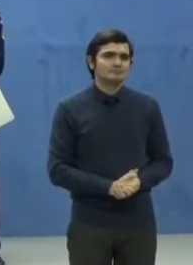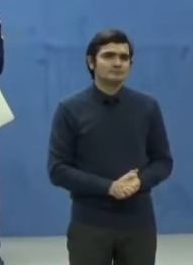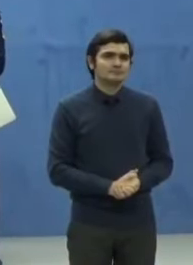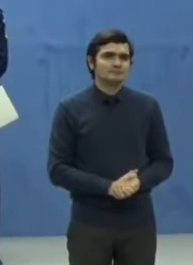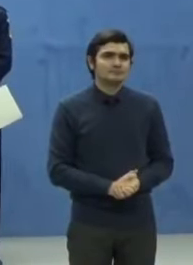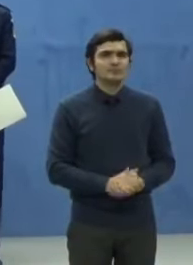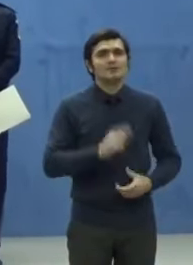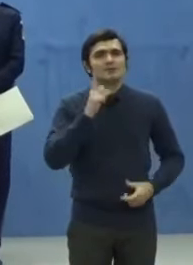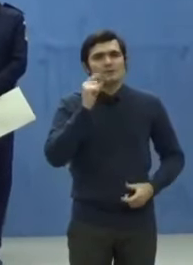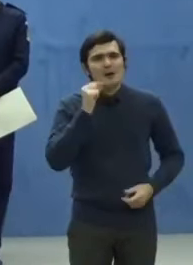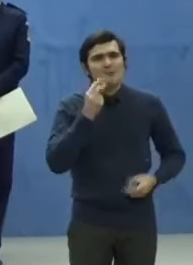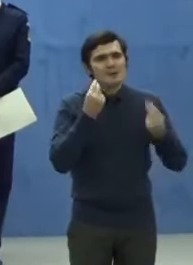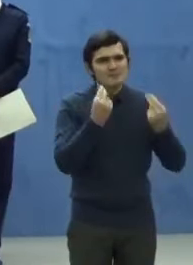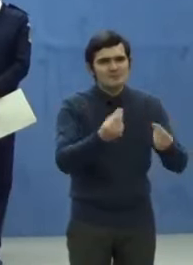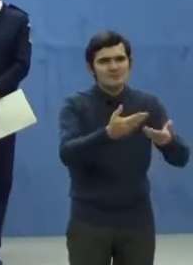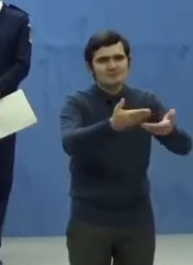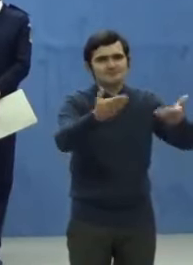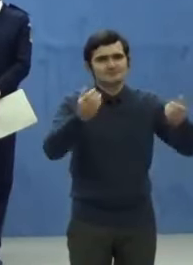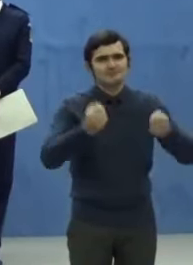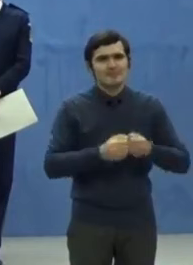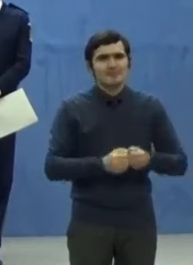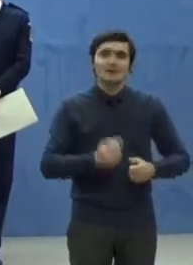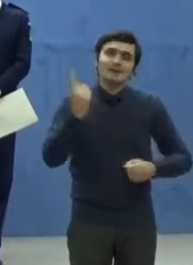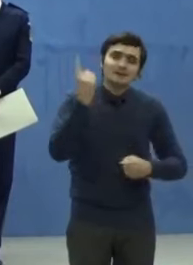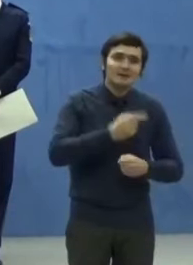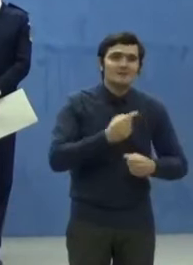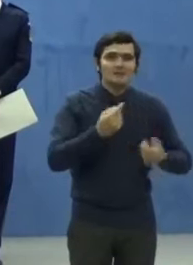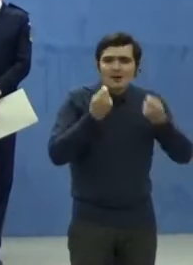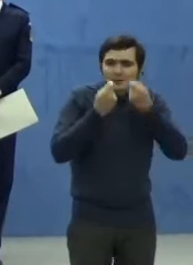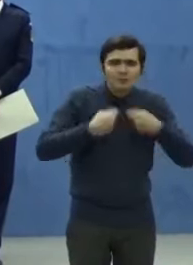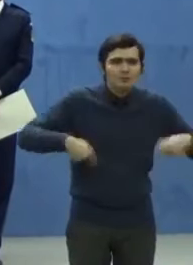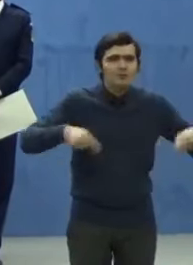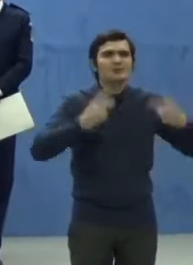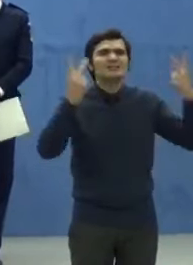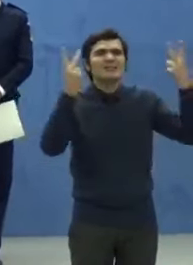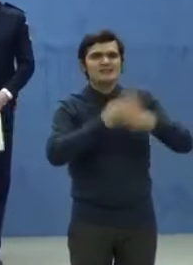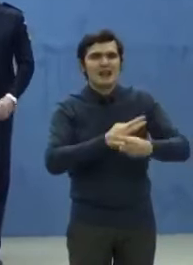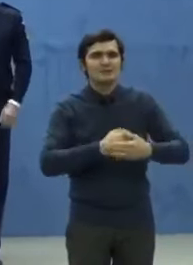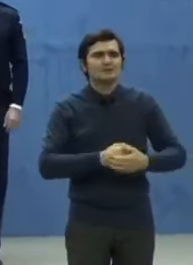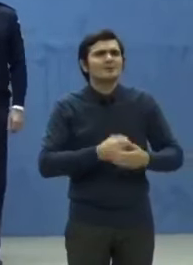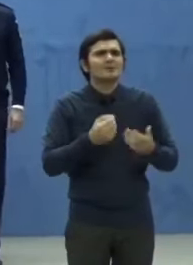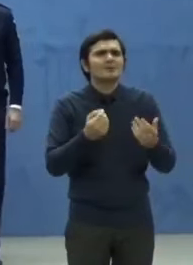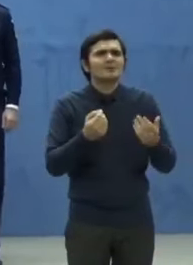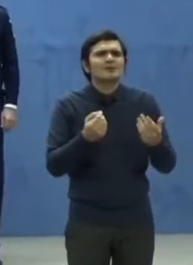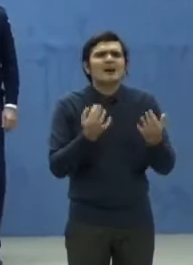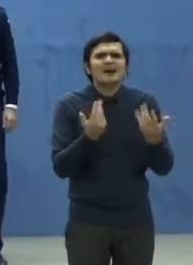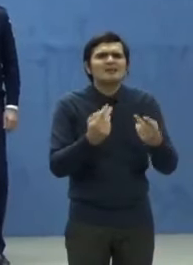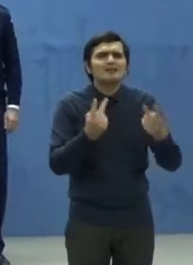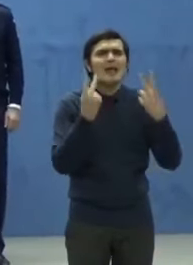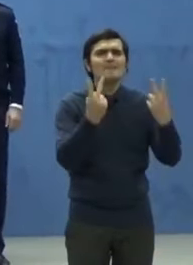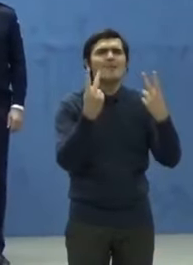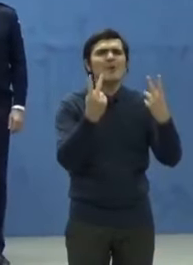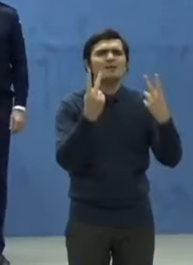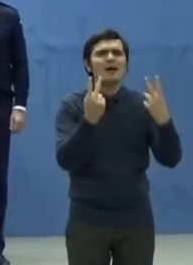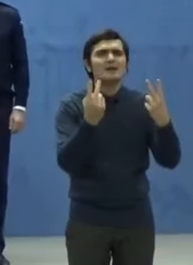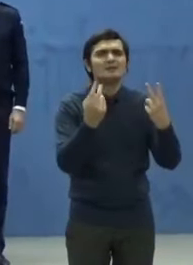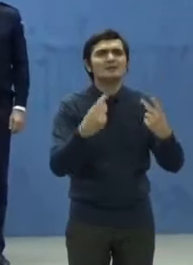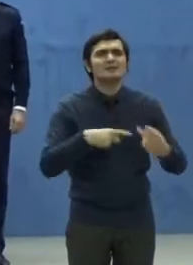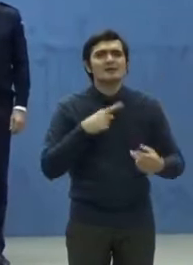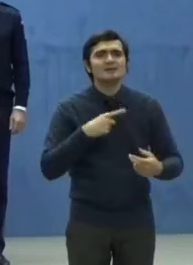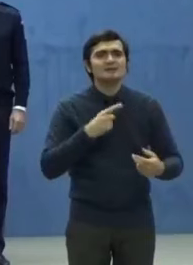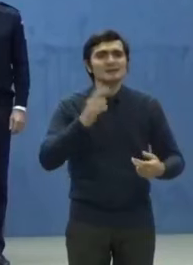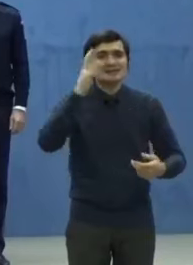Oameni buni, trebuie să înțelegem toți cât de important este să